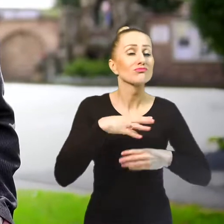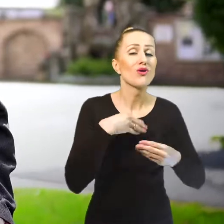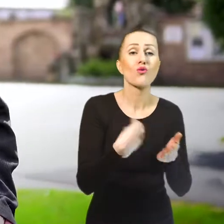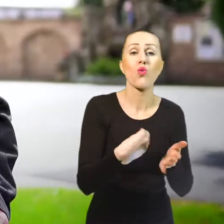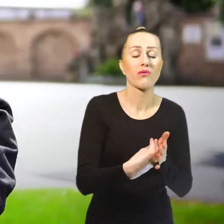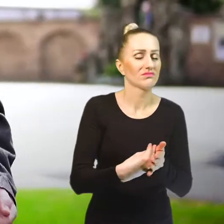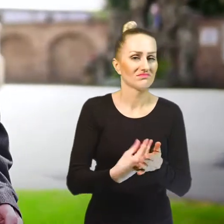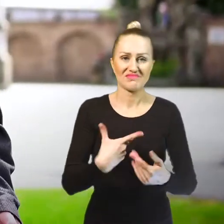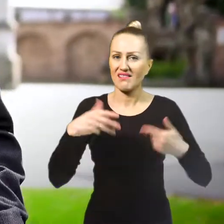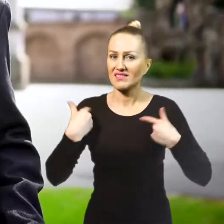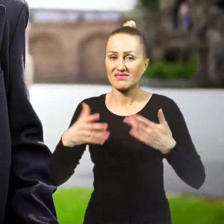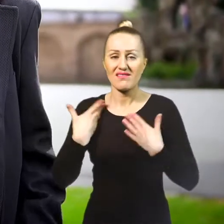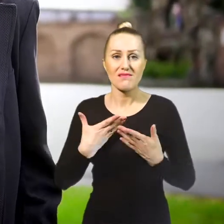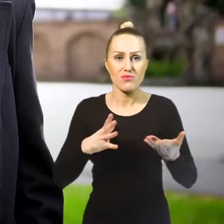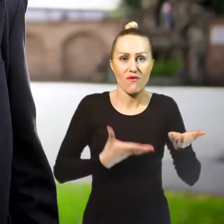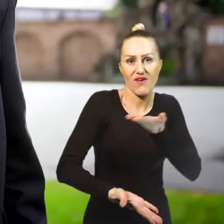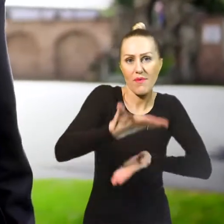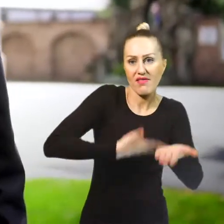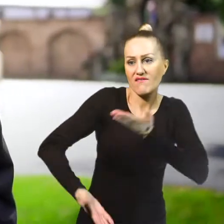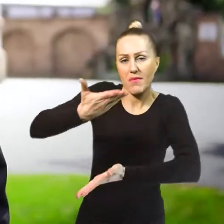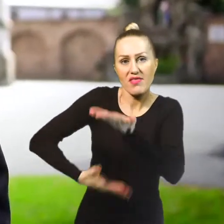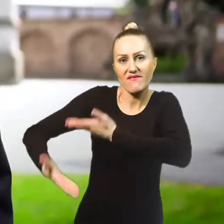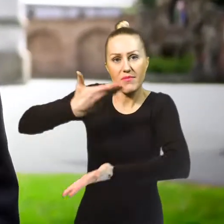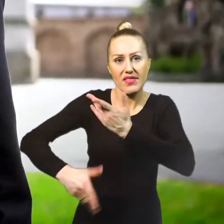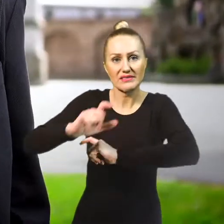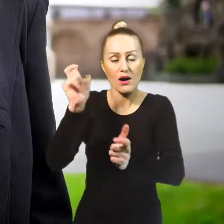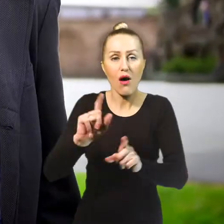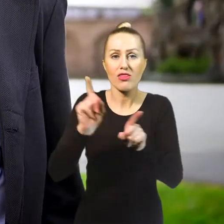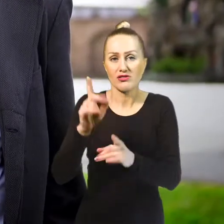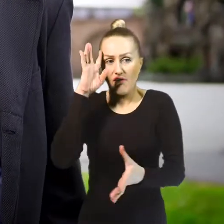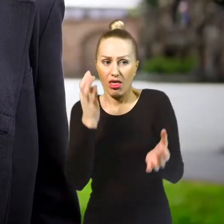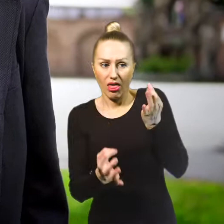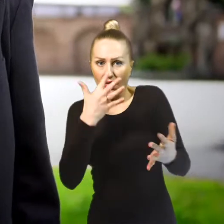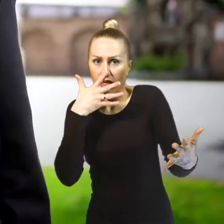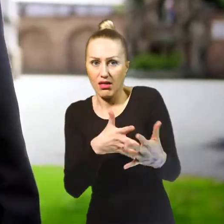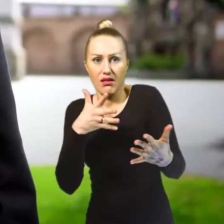niechętnie. Kwitł handel wymienny, a wraz z nim spekulacja.